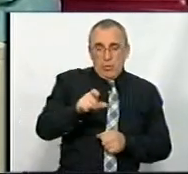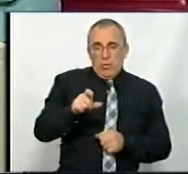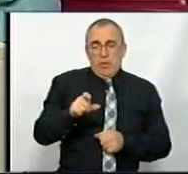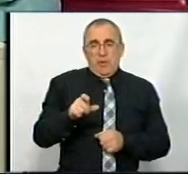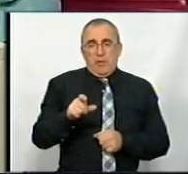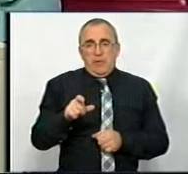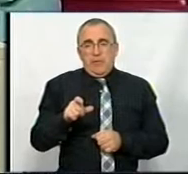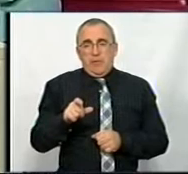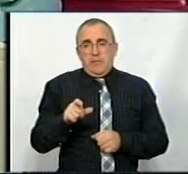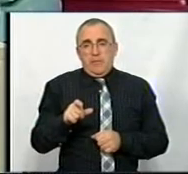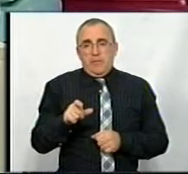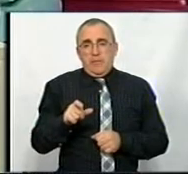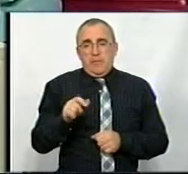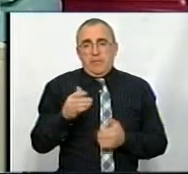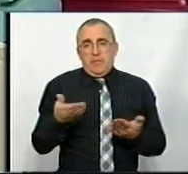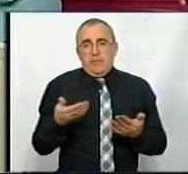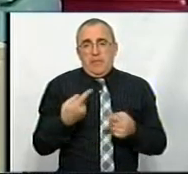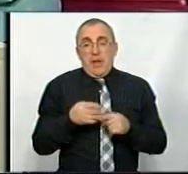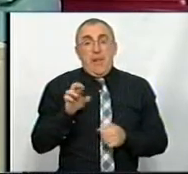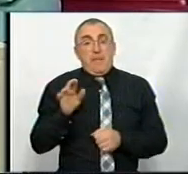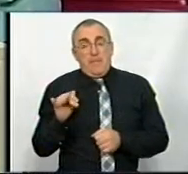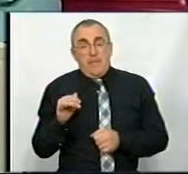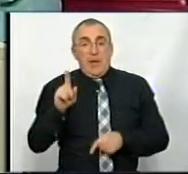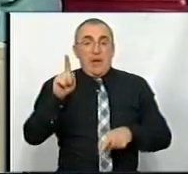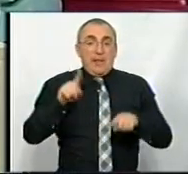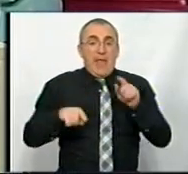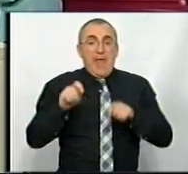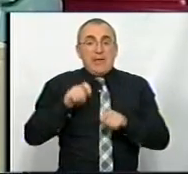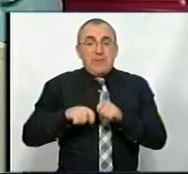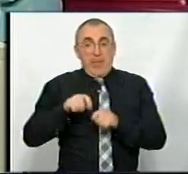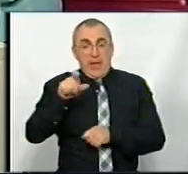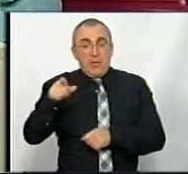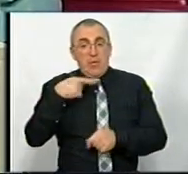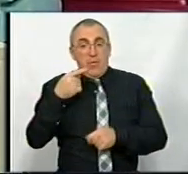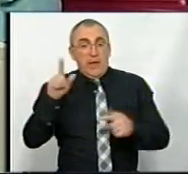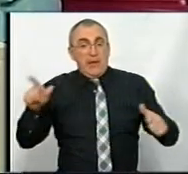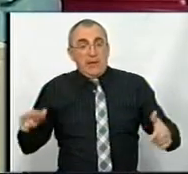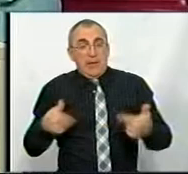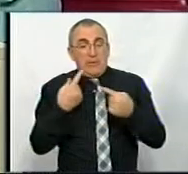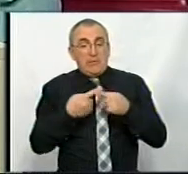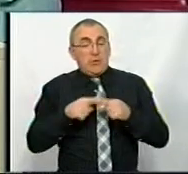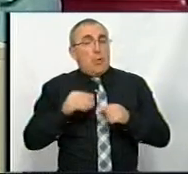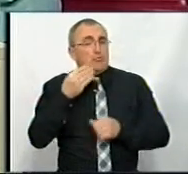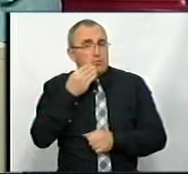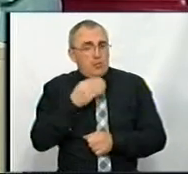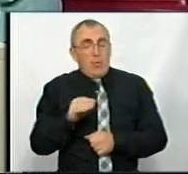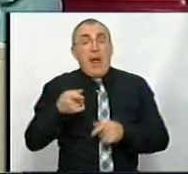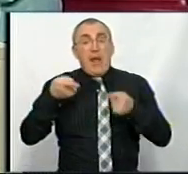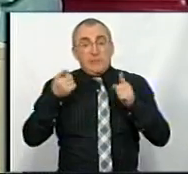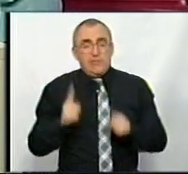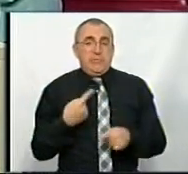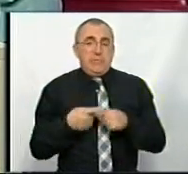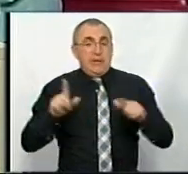там... Ну, мені буде говорити так. Якби деякі експерти не говорили, що дистанційна освіта – це чудово. Насправді,